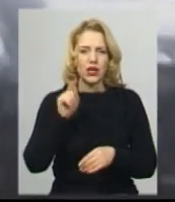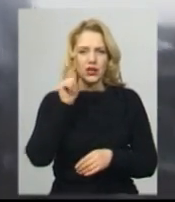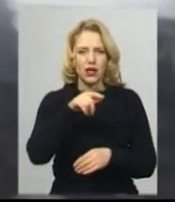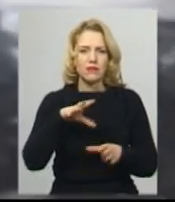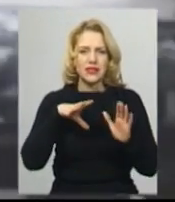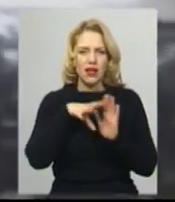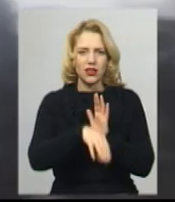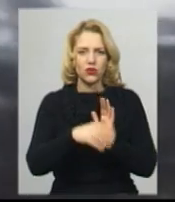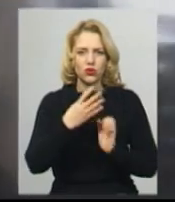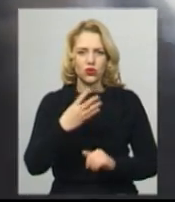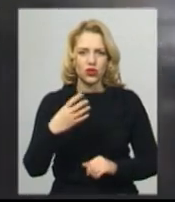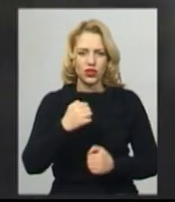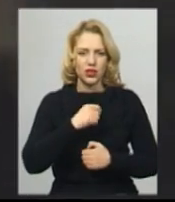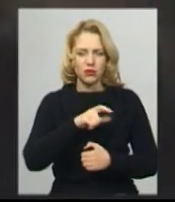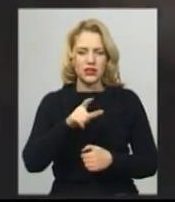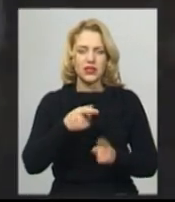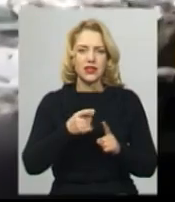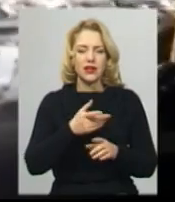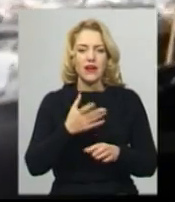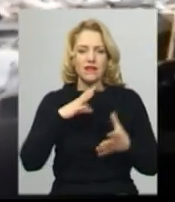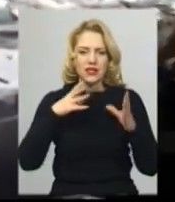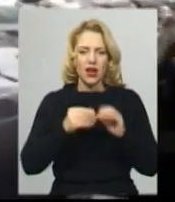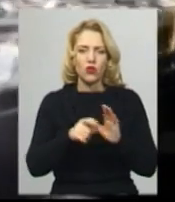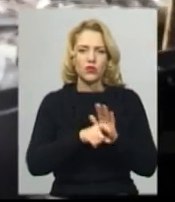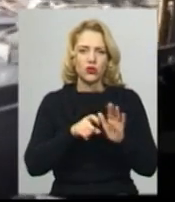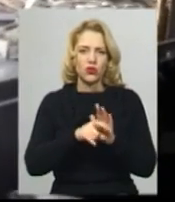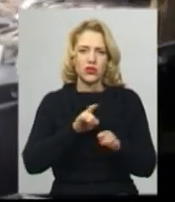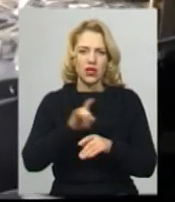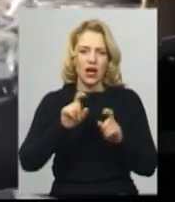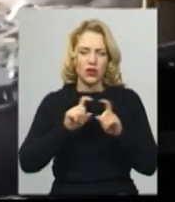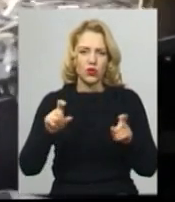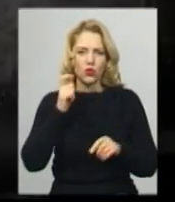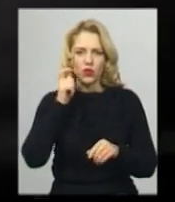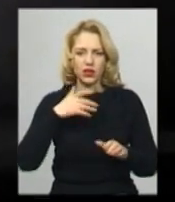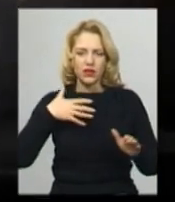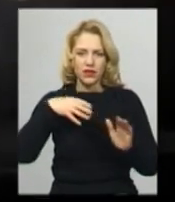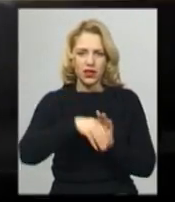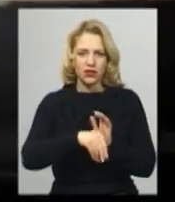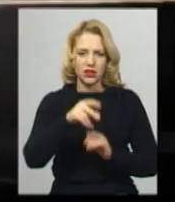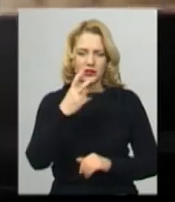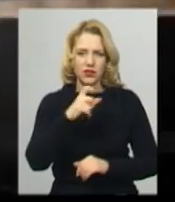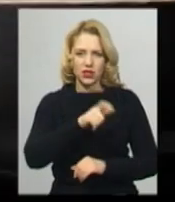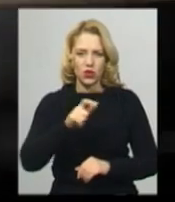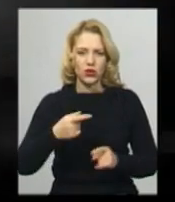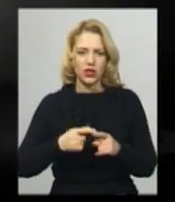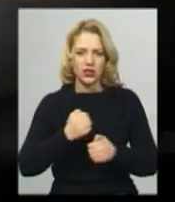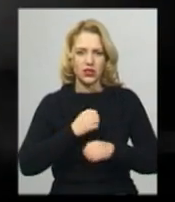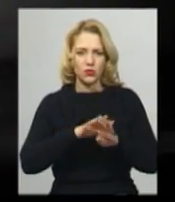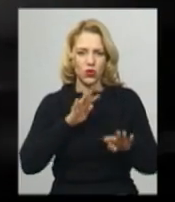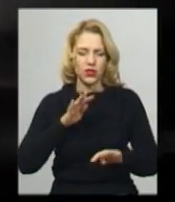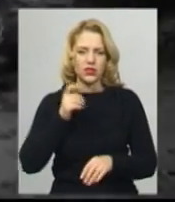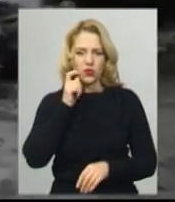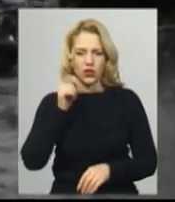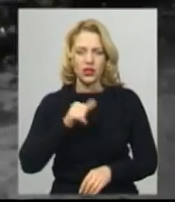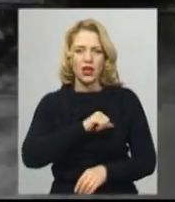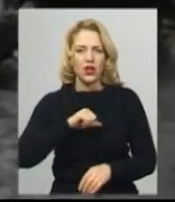бійці. Це найбільше за весь час протистояння. Загалом в боях за Донецький аеропорт Україна втратила 200 людей. Це воїни Збройних сил України і добровольці.